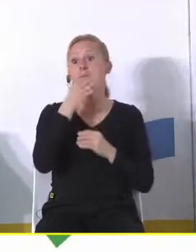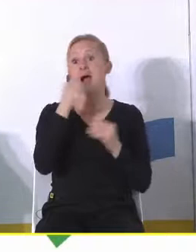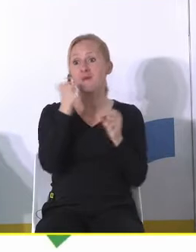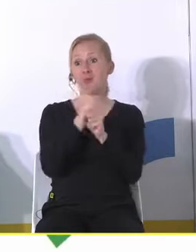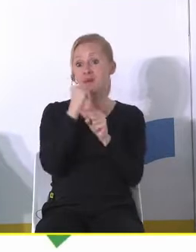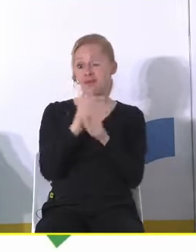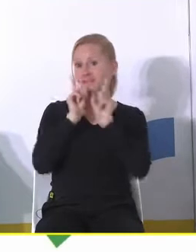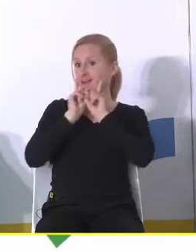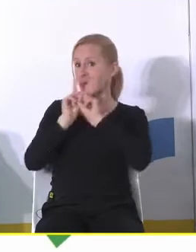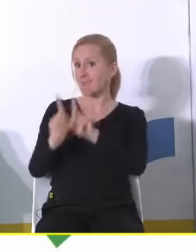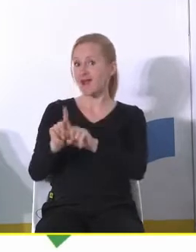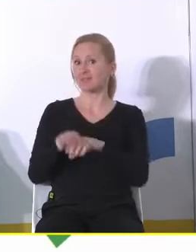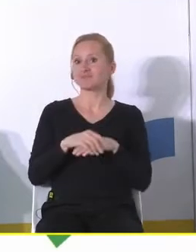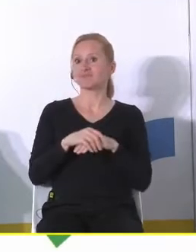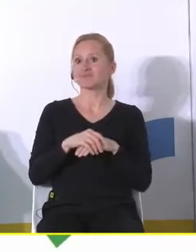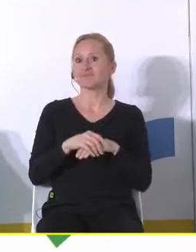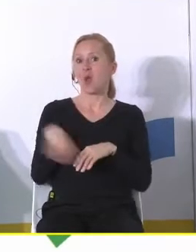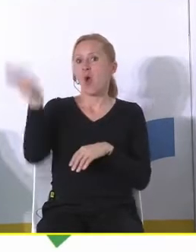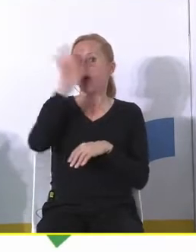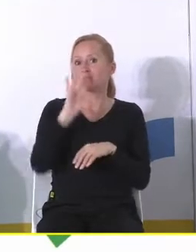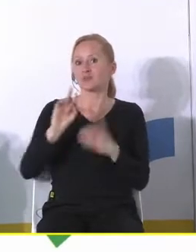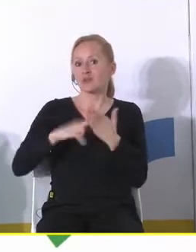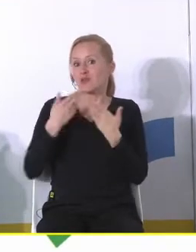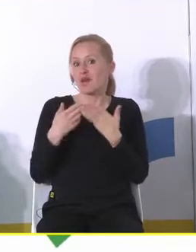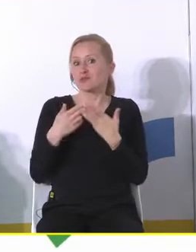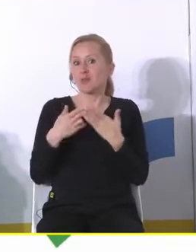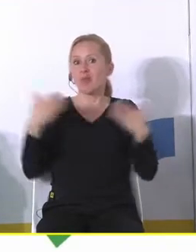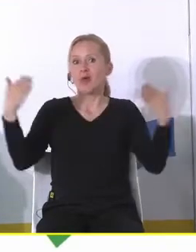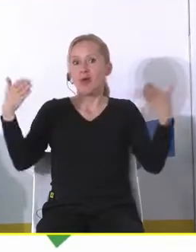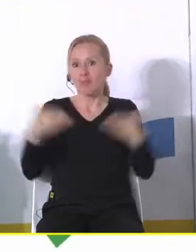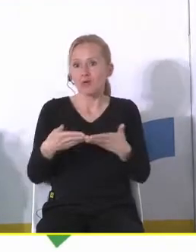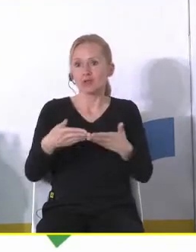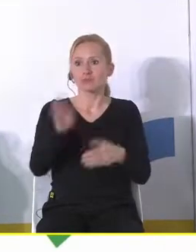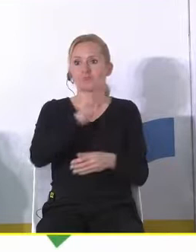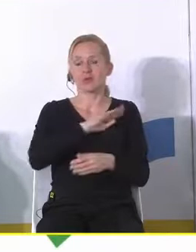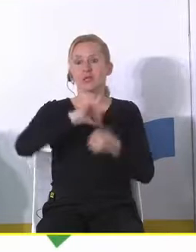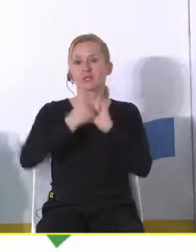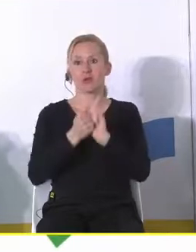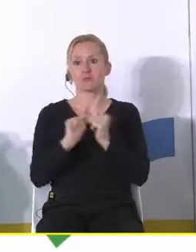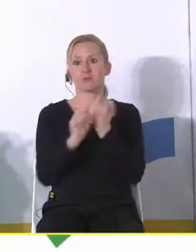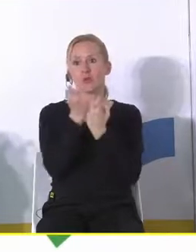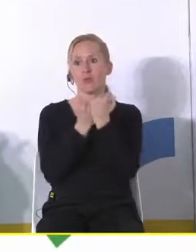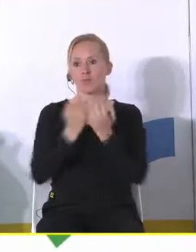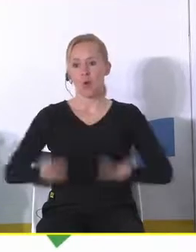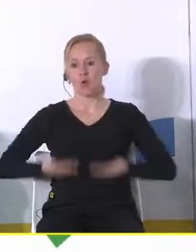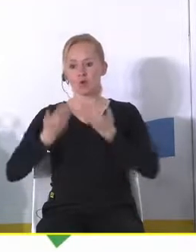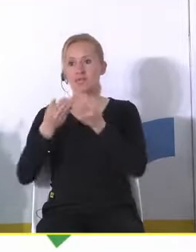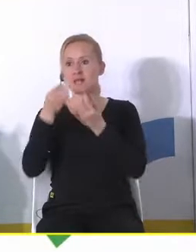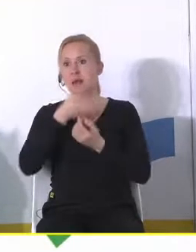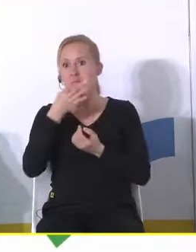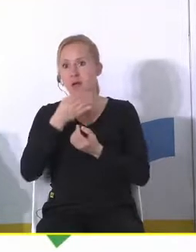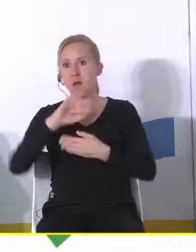mówiąc krótko tak no bo się okazuje że tak no pogrzeby no są akty zgonu urodzenia no coraz mniej